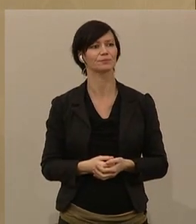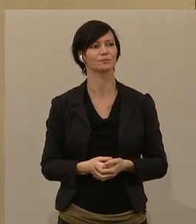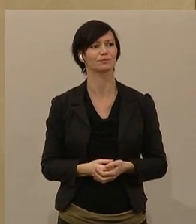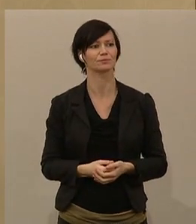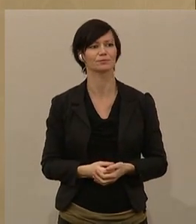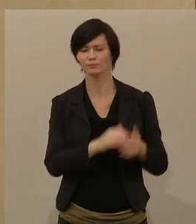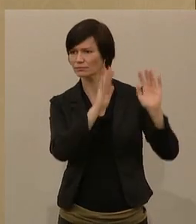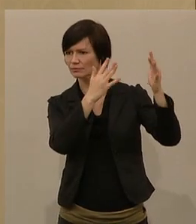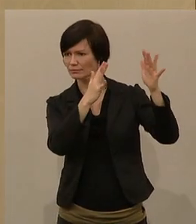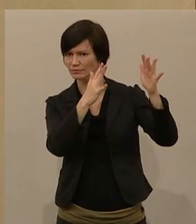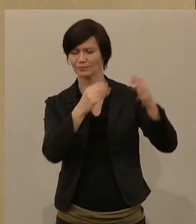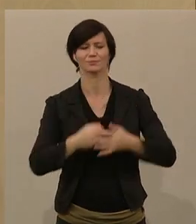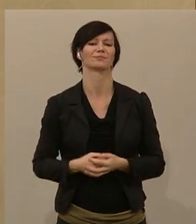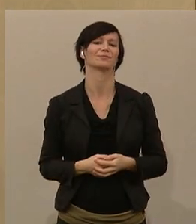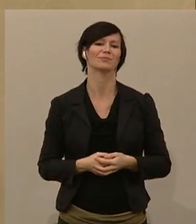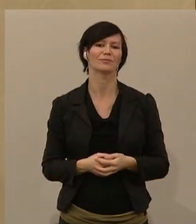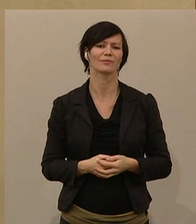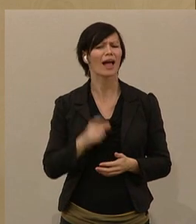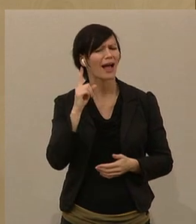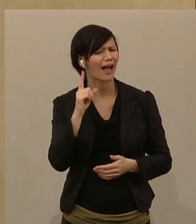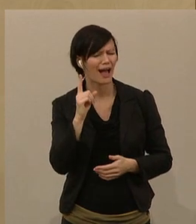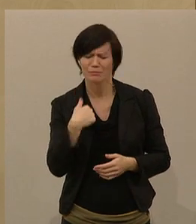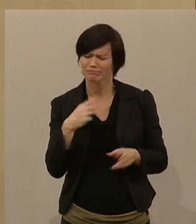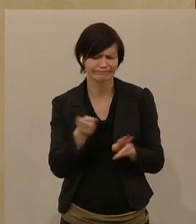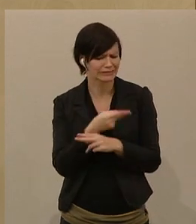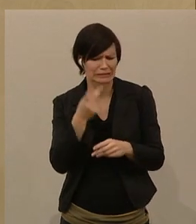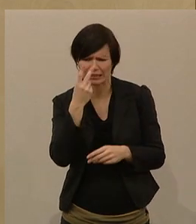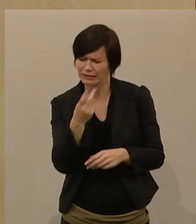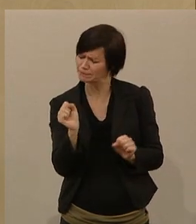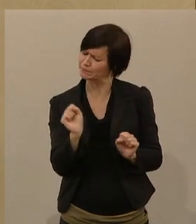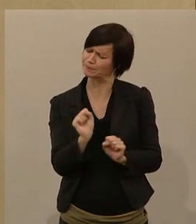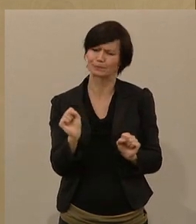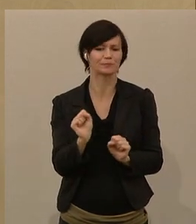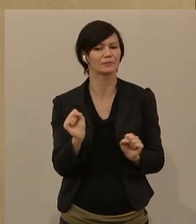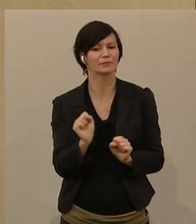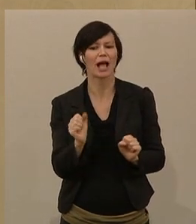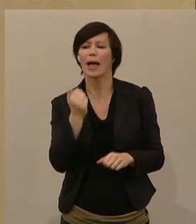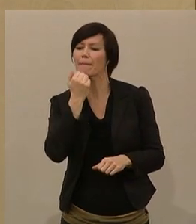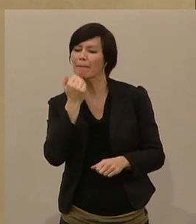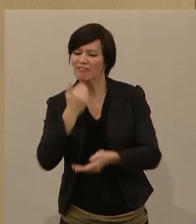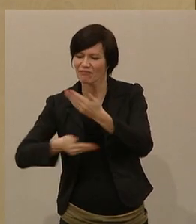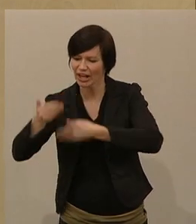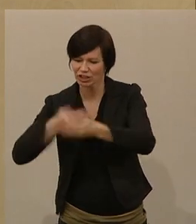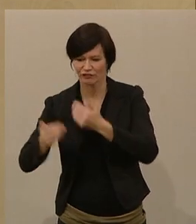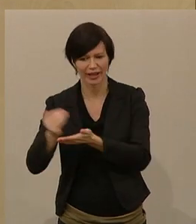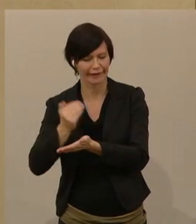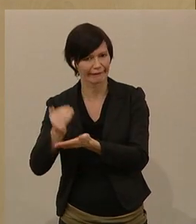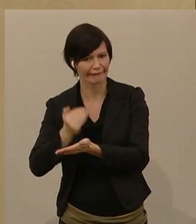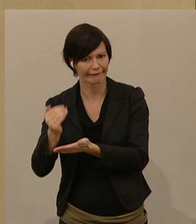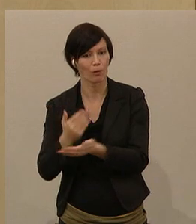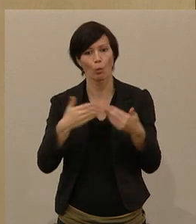Aber was ich unerträglich finde, ist die Auseinanderentwicklung von Einkommen zwischen der Privatwirtschaft und dem